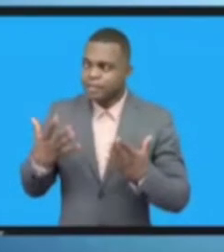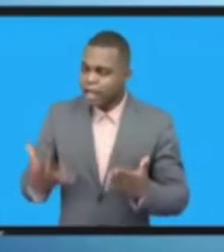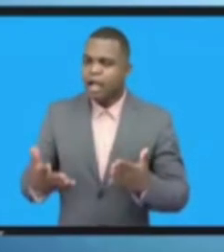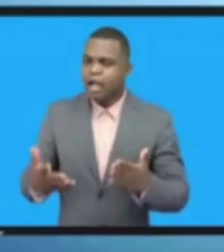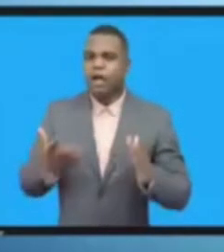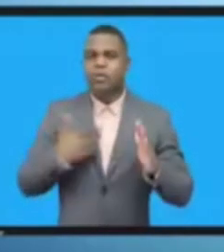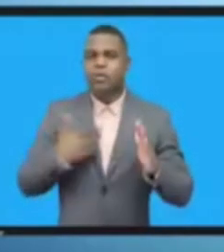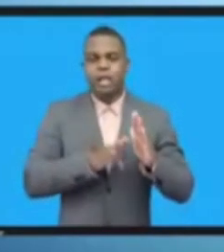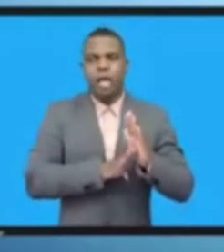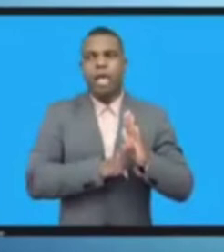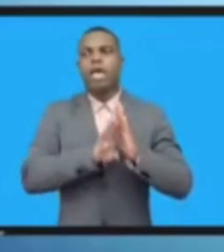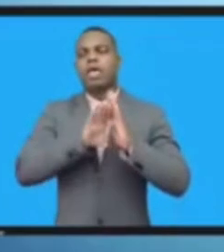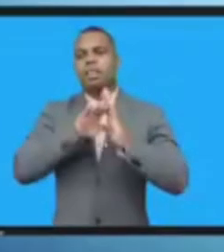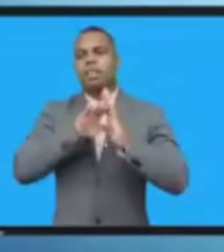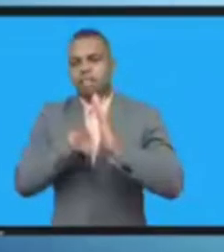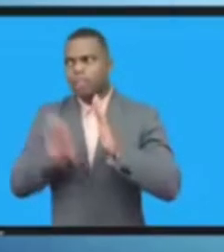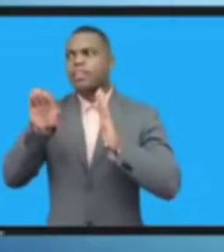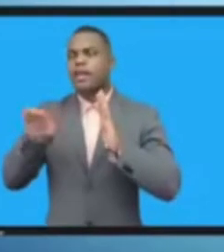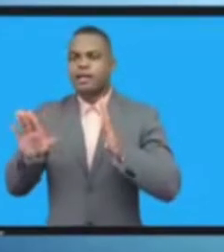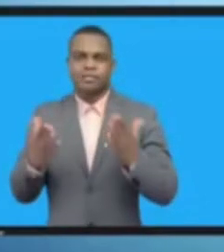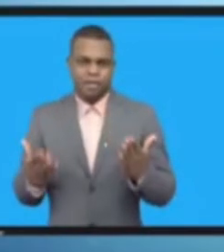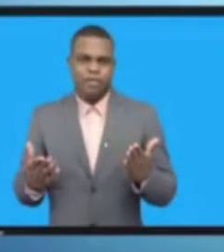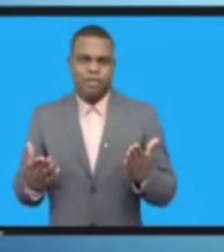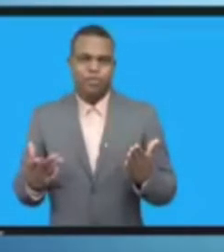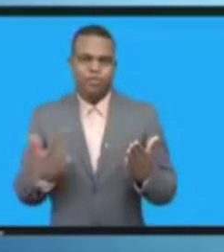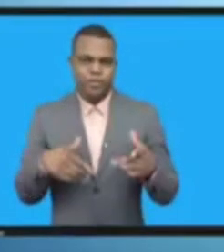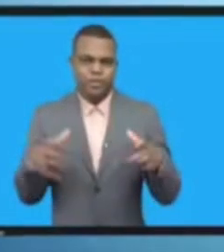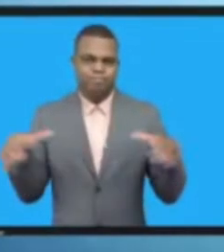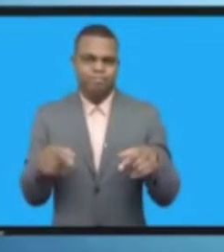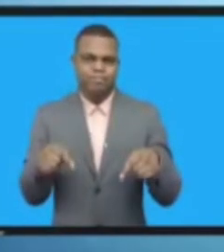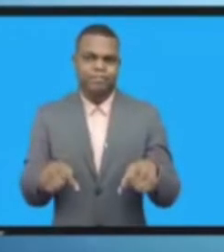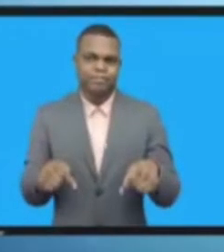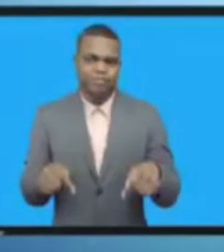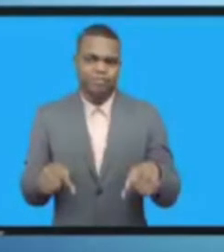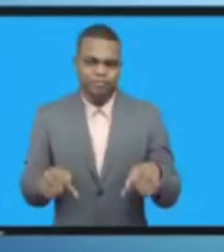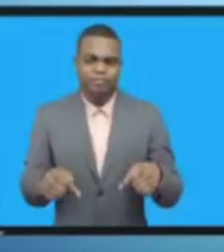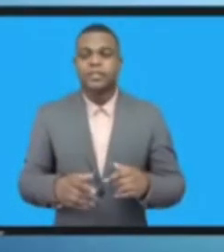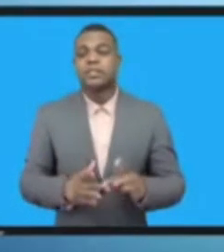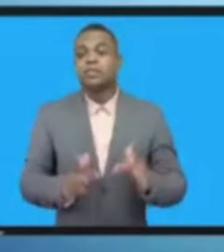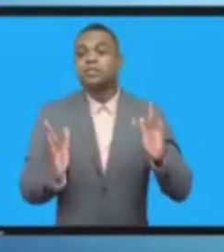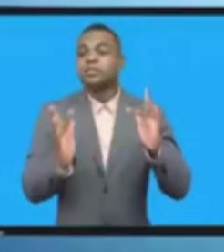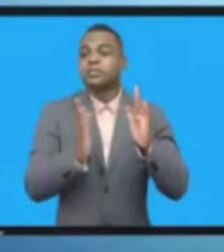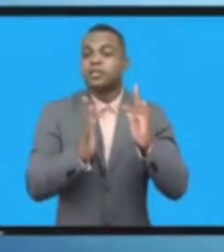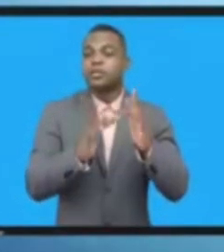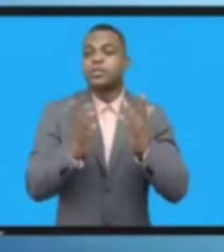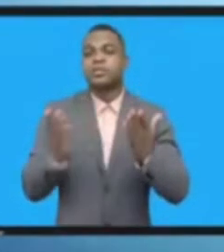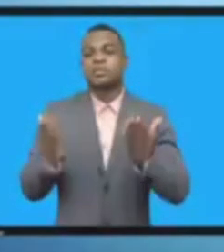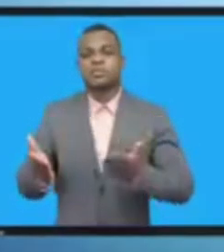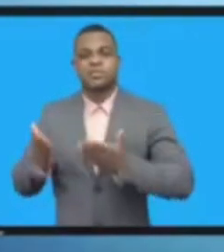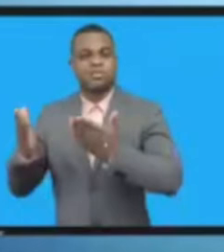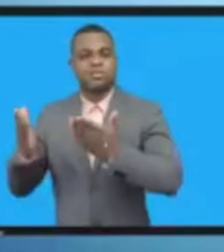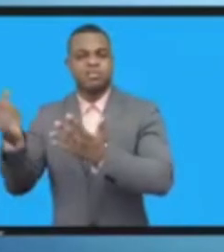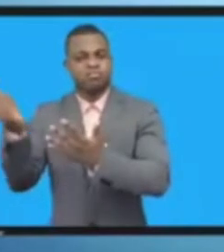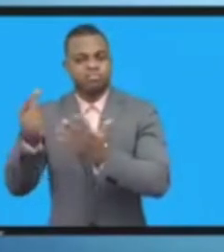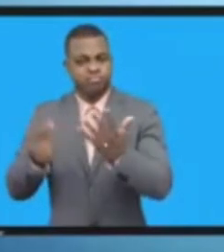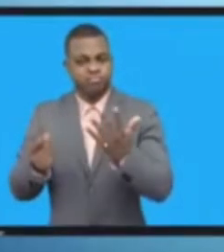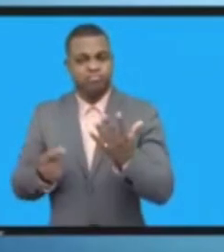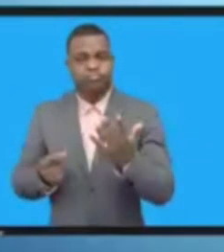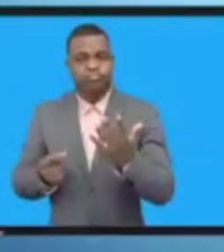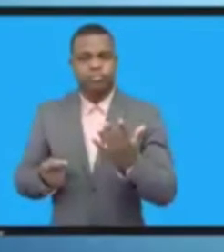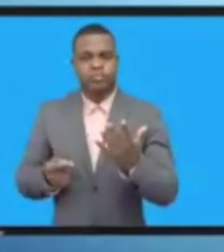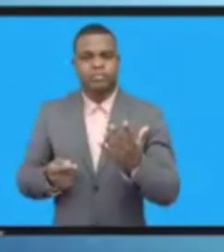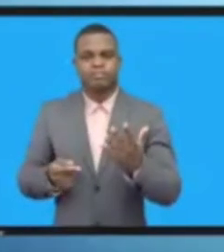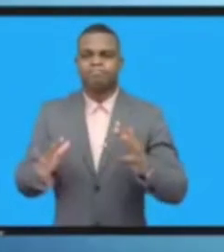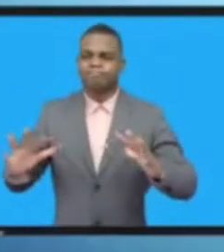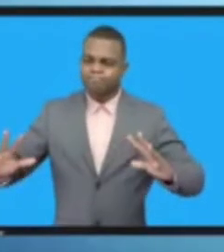نشكلها بصورة جماعية والتعاون الرقمي موجود الآن أمامنا بل أنه بدأ في إعادة سياغة